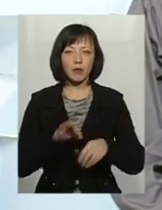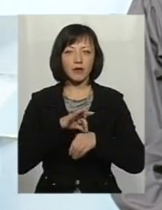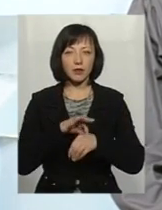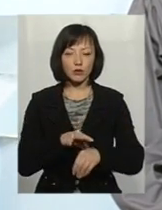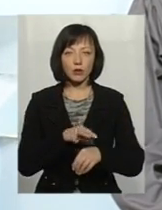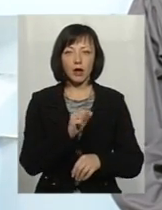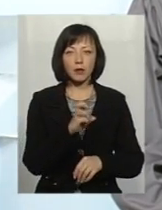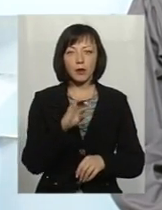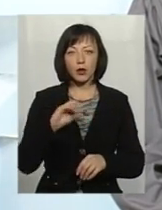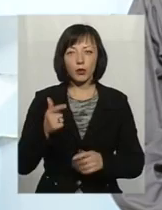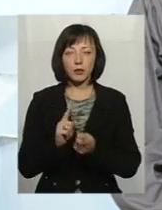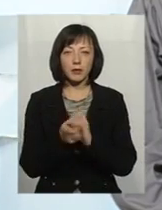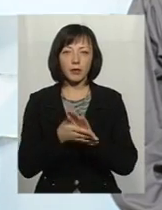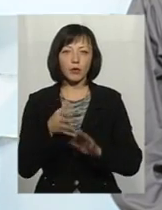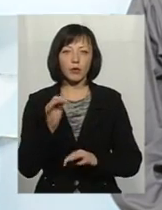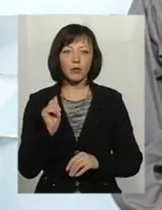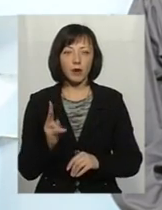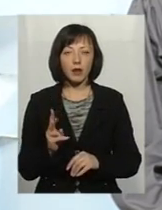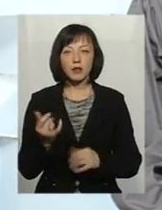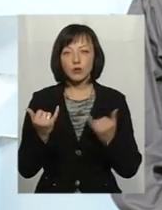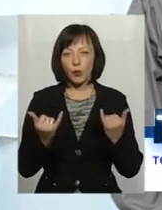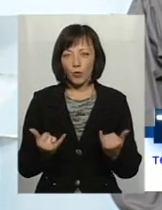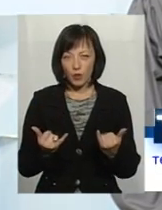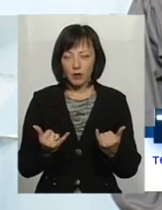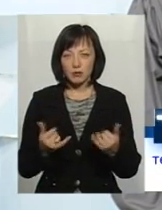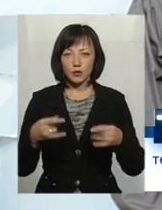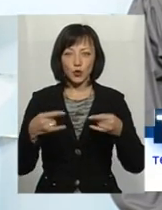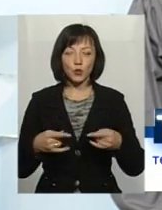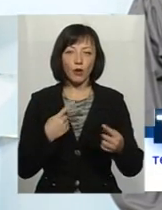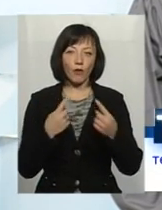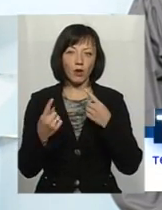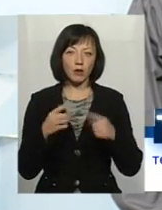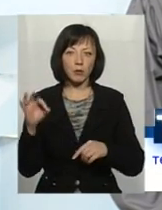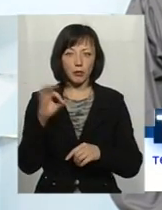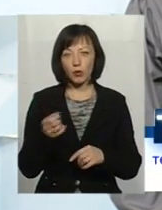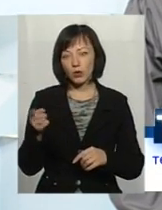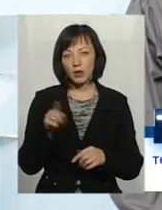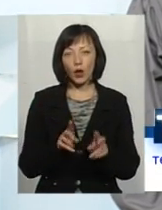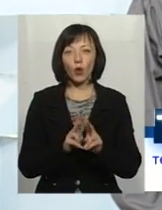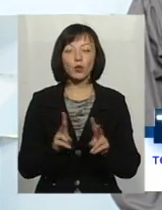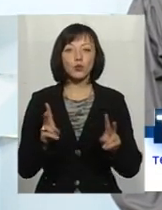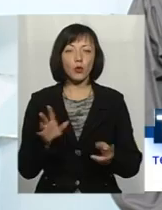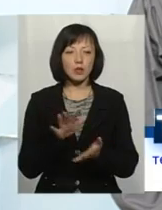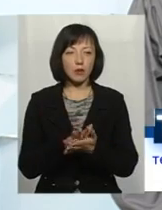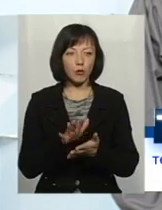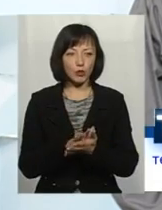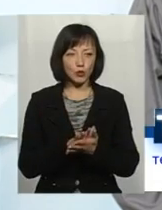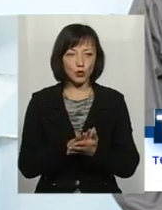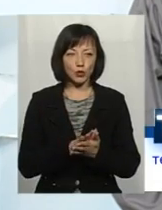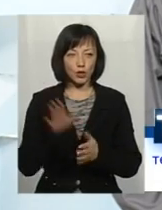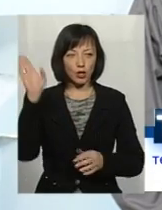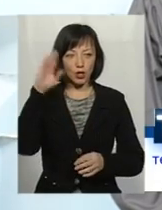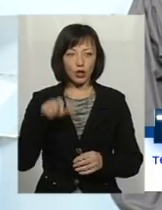Бендюк, переклад на жестову мову Ольга Рибак. І сьогодні у цій студії ми говоритимемо про те, хто ж забруднює річки